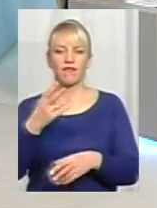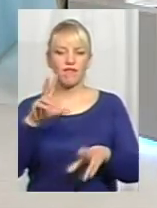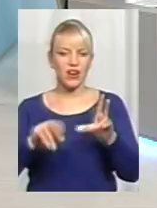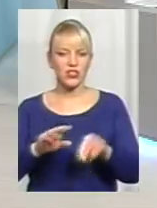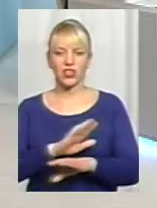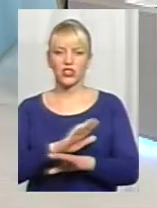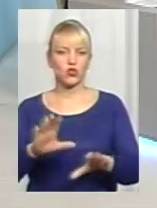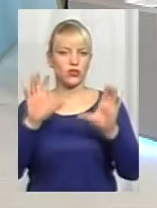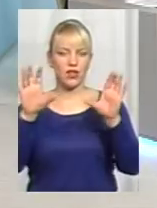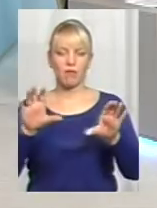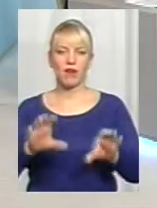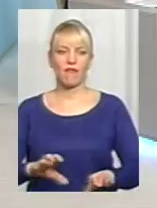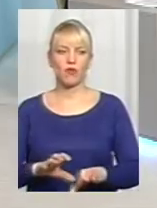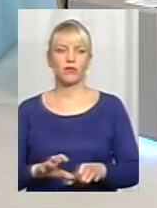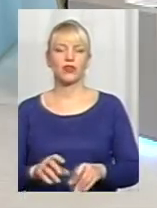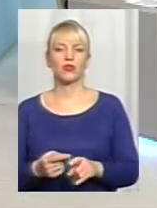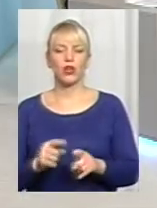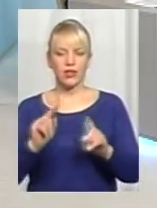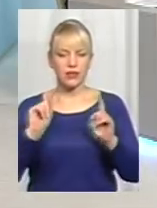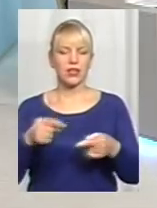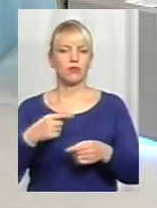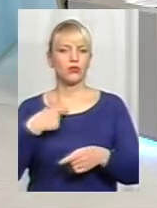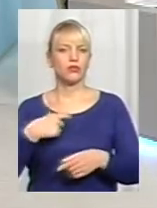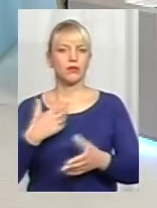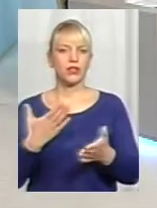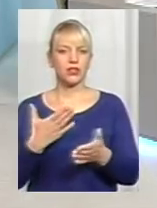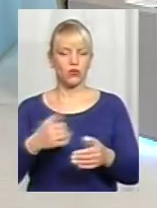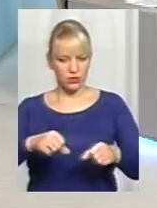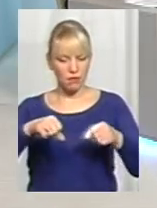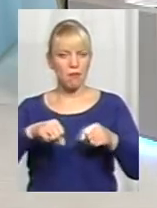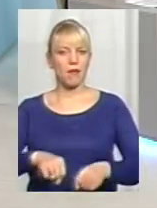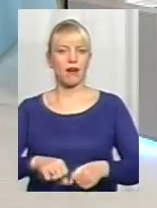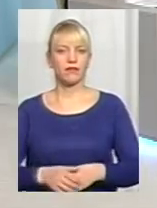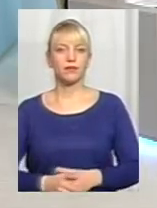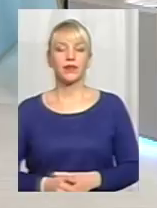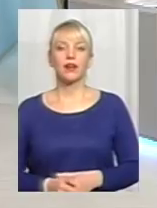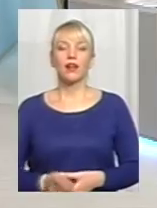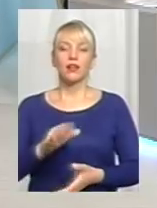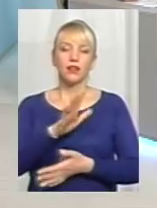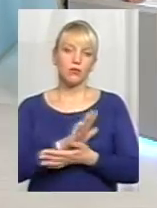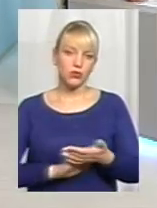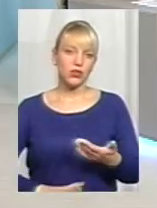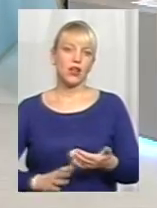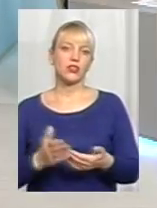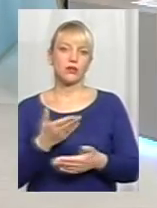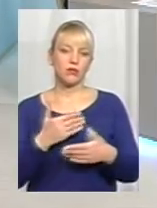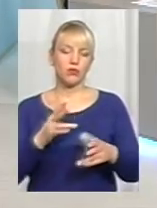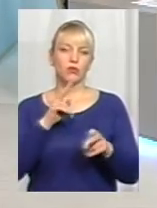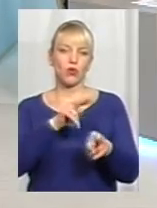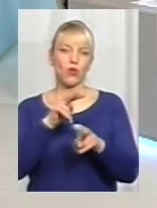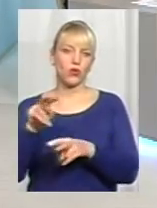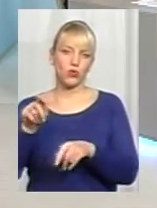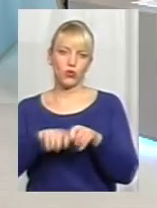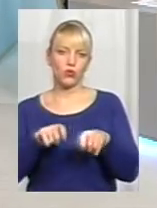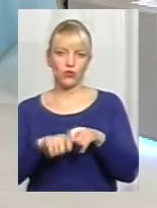потребують для себе окремих прав? На подальші, відповідно, ми за ним будемо контролювати те,